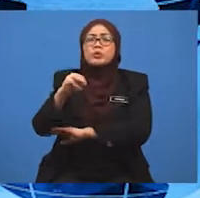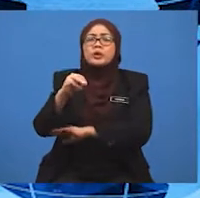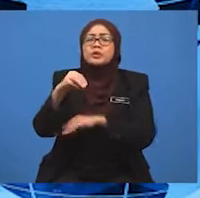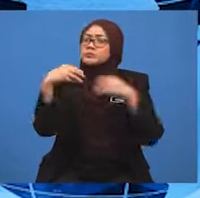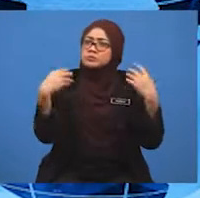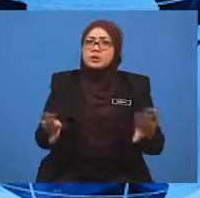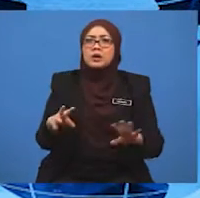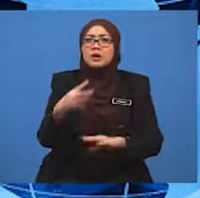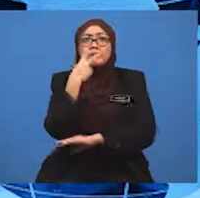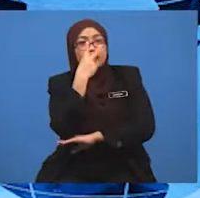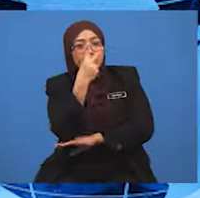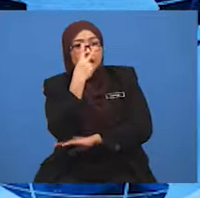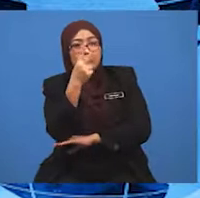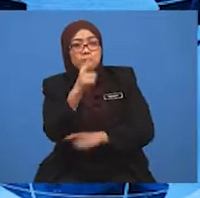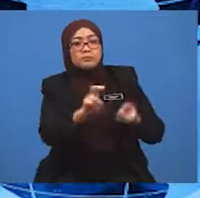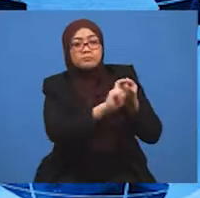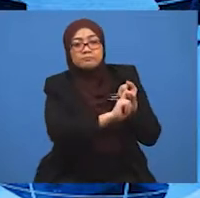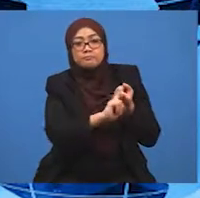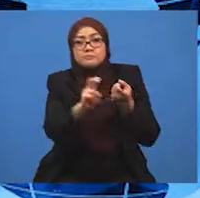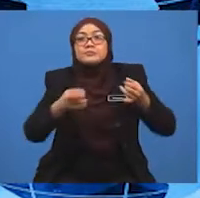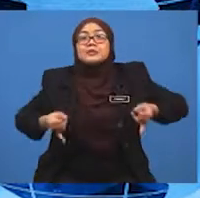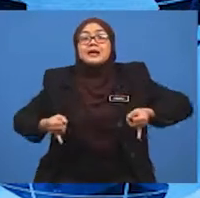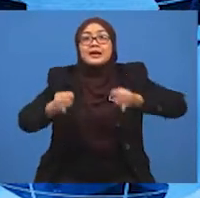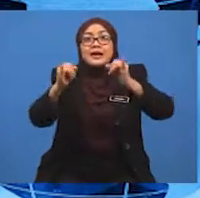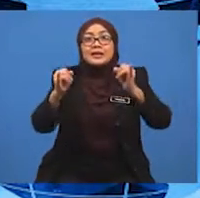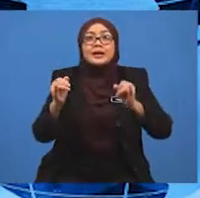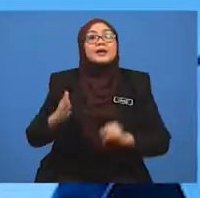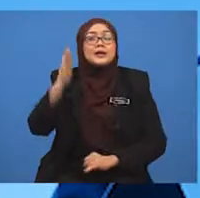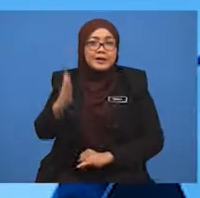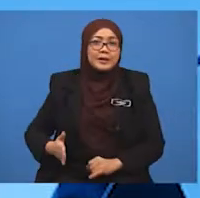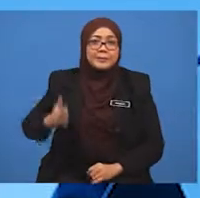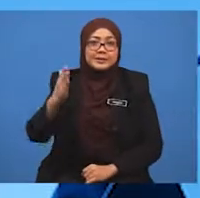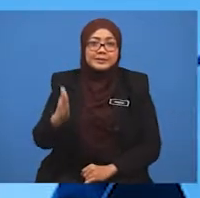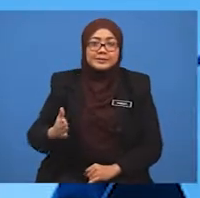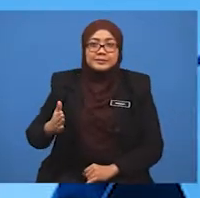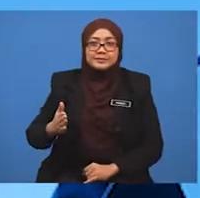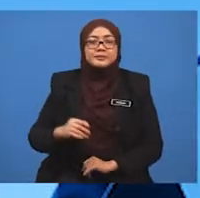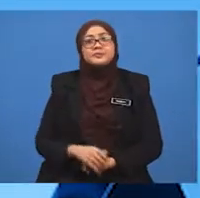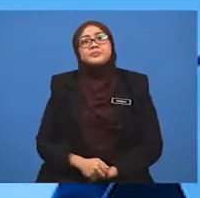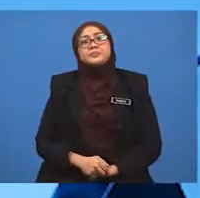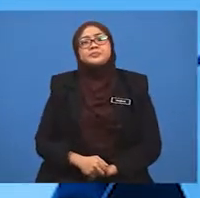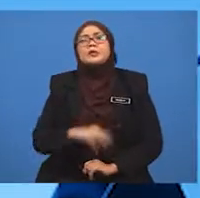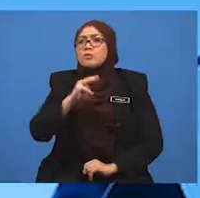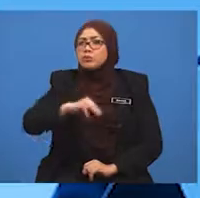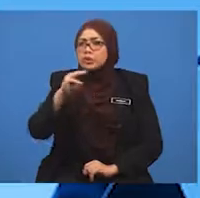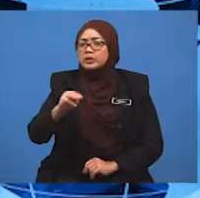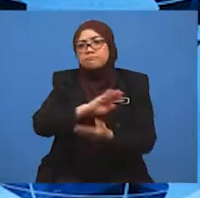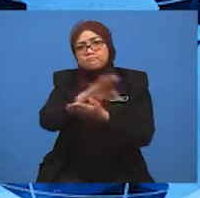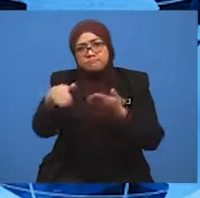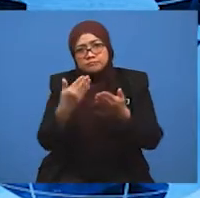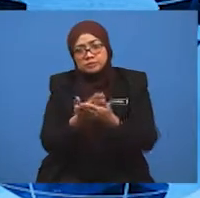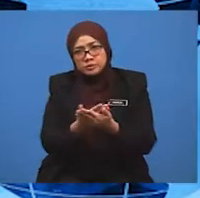persekitaran kawasan tempat tinggal murid-murid. Murid-murid yang disayangi,